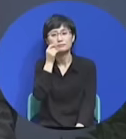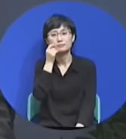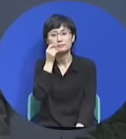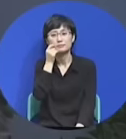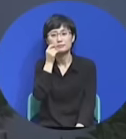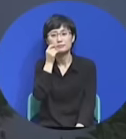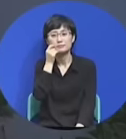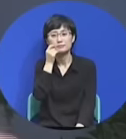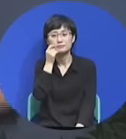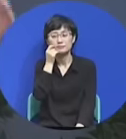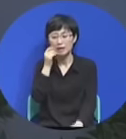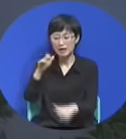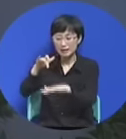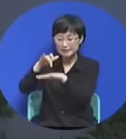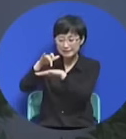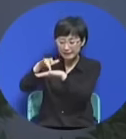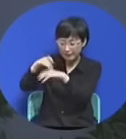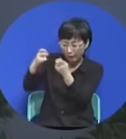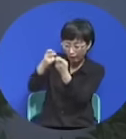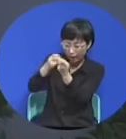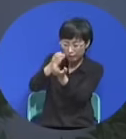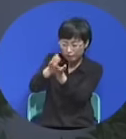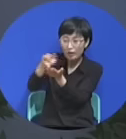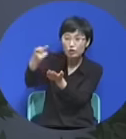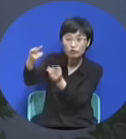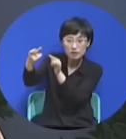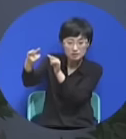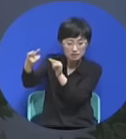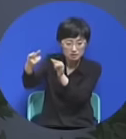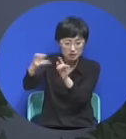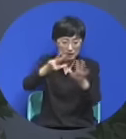사단의 전략 열두 가지가 그대로 성취되는 거예요.